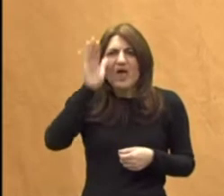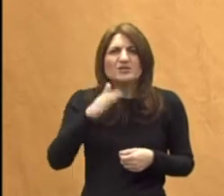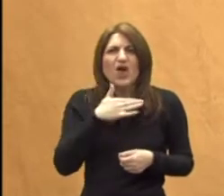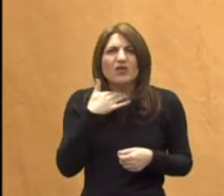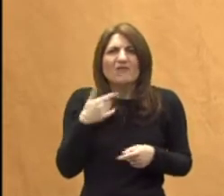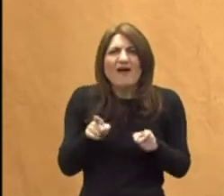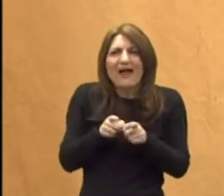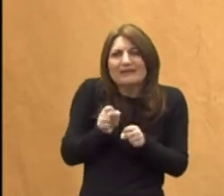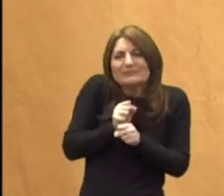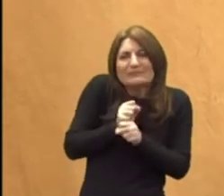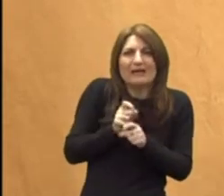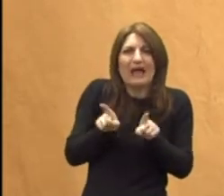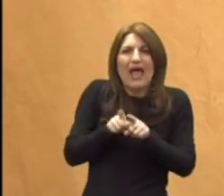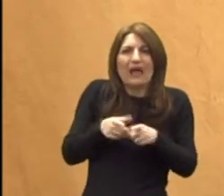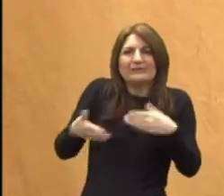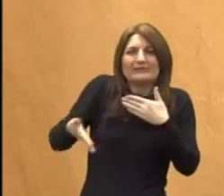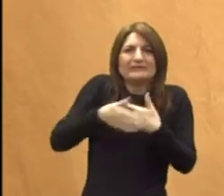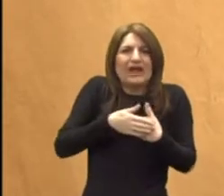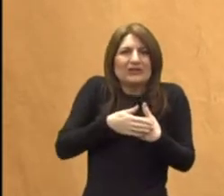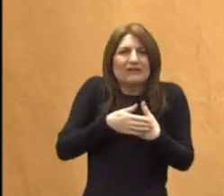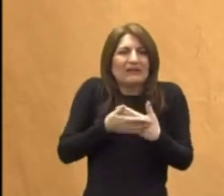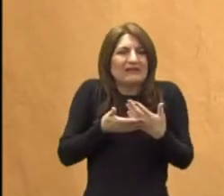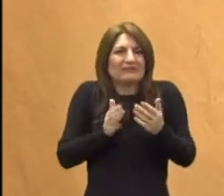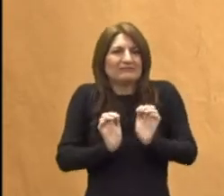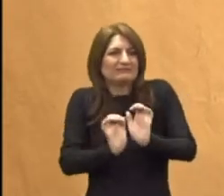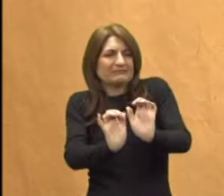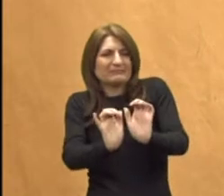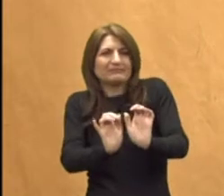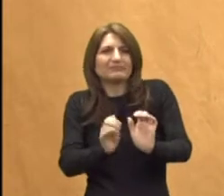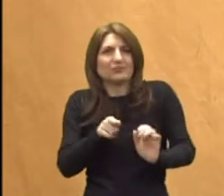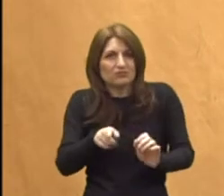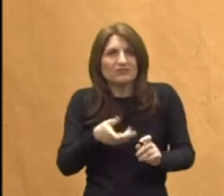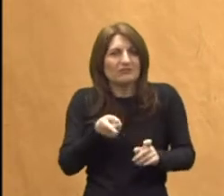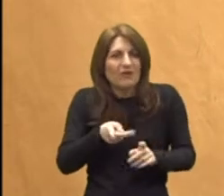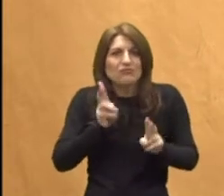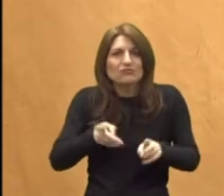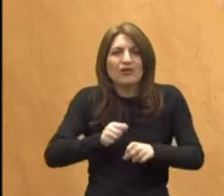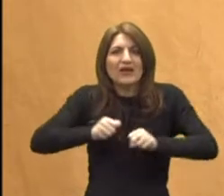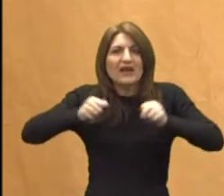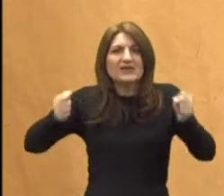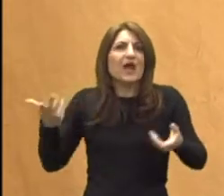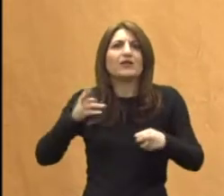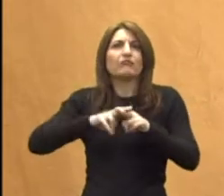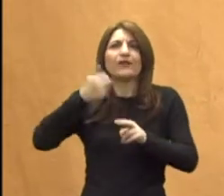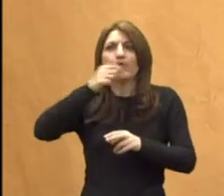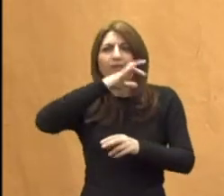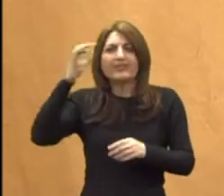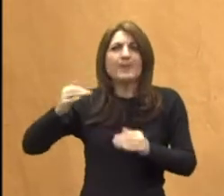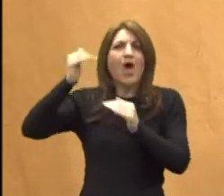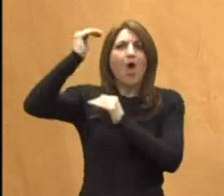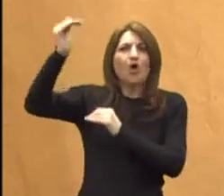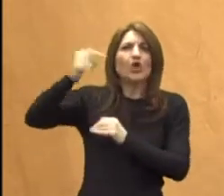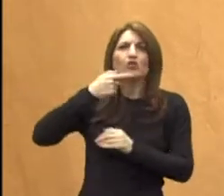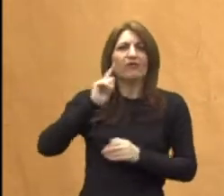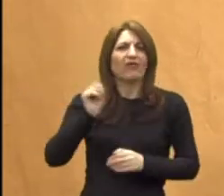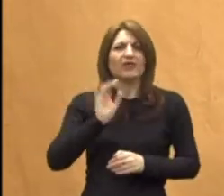skučena, ili zatvorena, ili introvertna. Znači, isto se mogu razviti u djecu odrasne osobe koje baš nisu